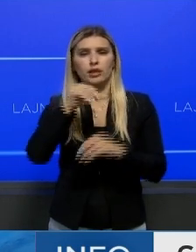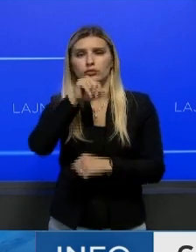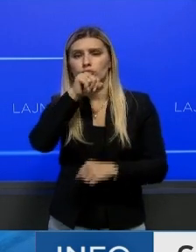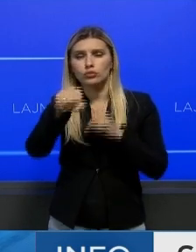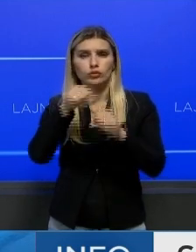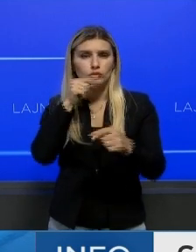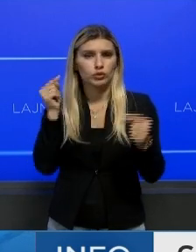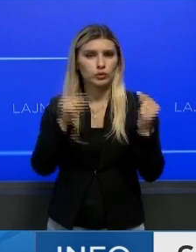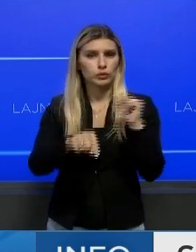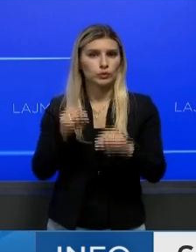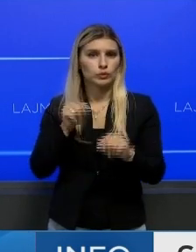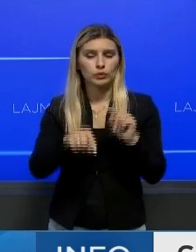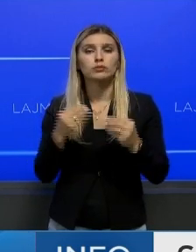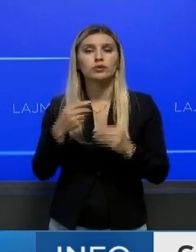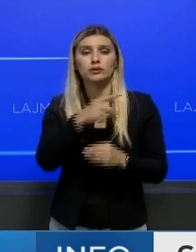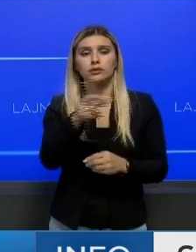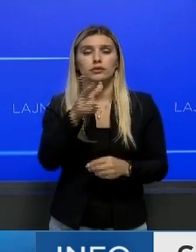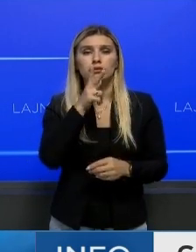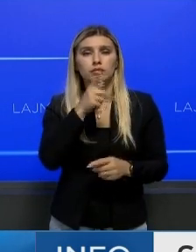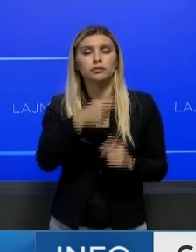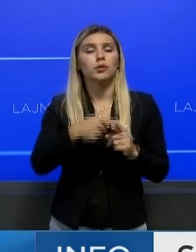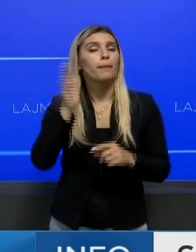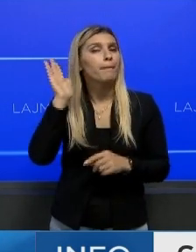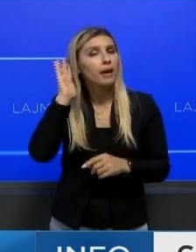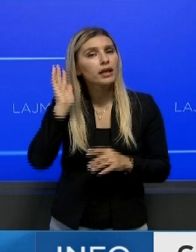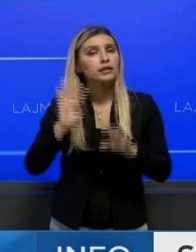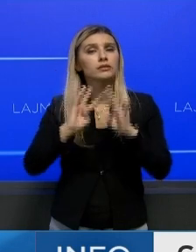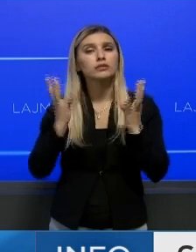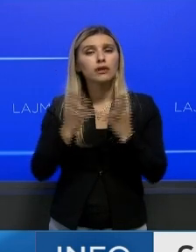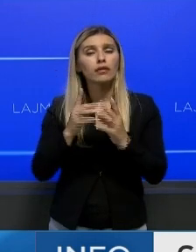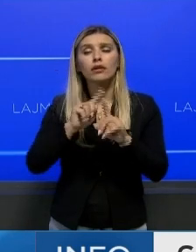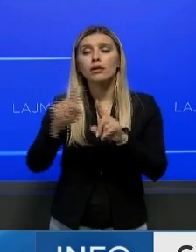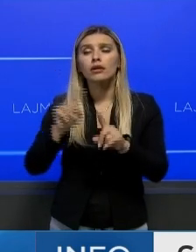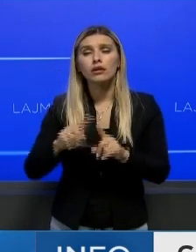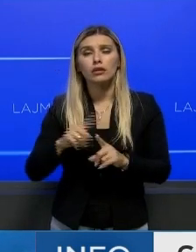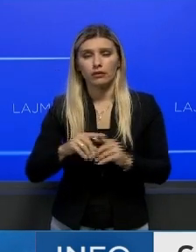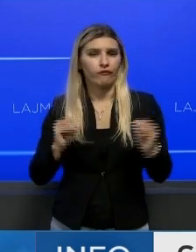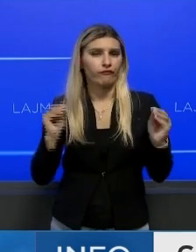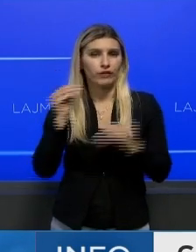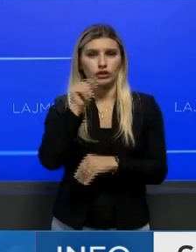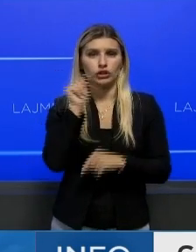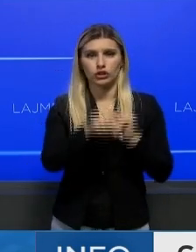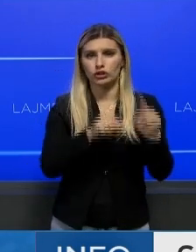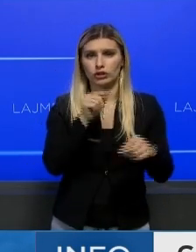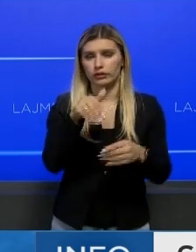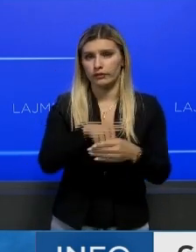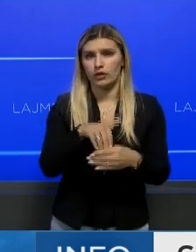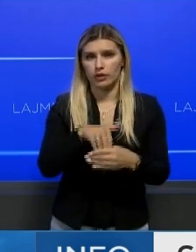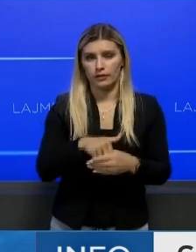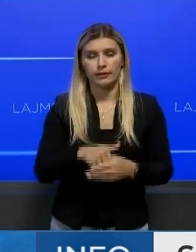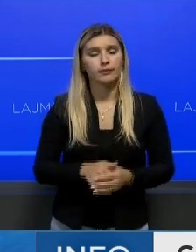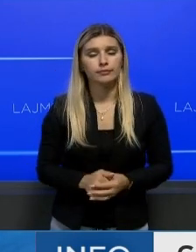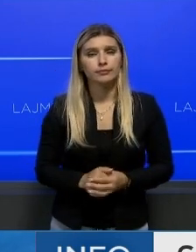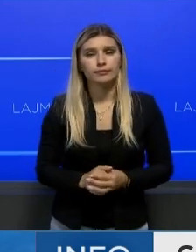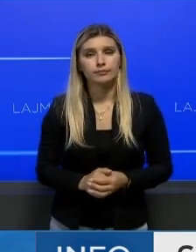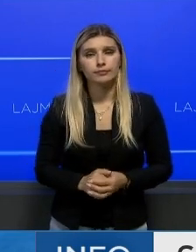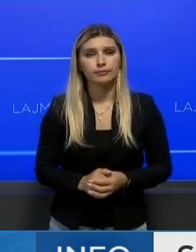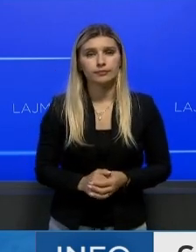dheri më të anet duke siguruar mbështetjen nga ministrat e kabinetit Dominik Rab dhe Grant Shaps dërë të tjera.